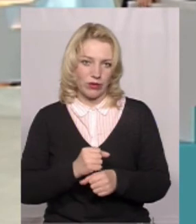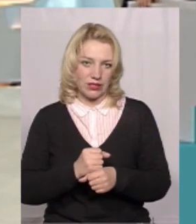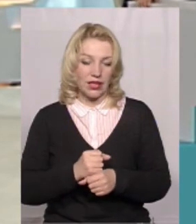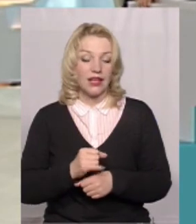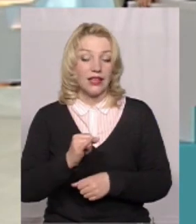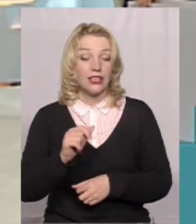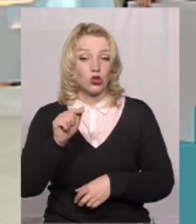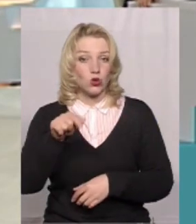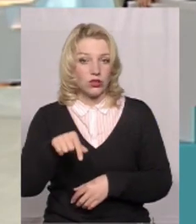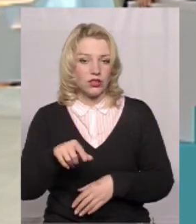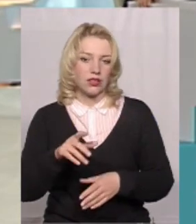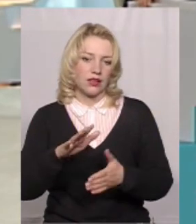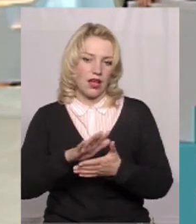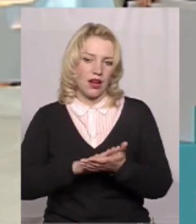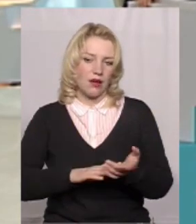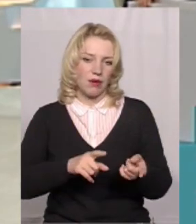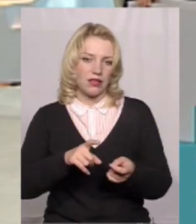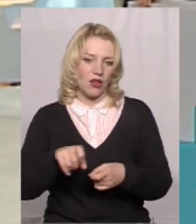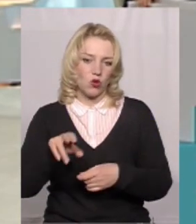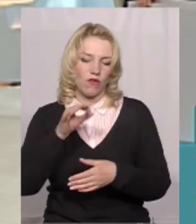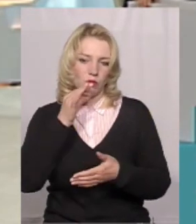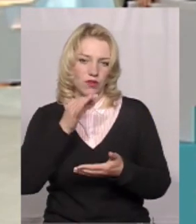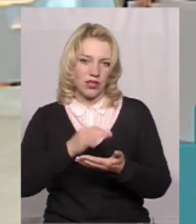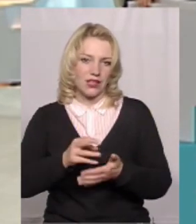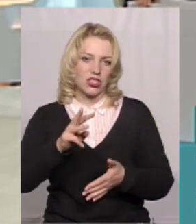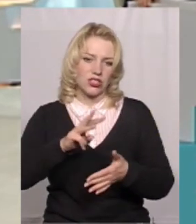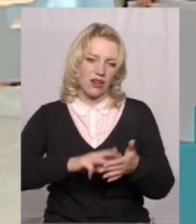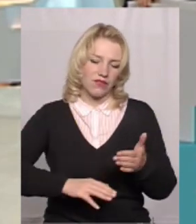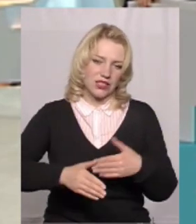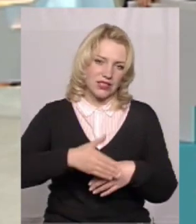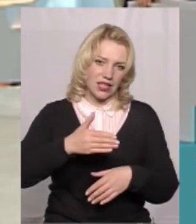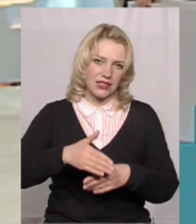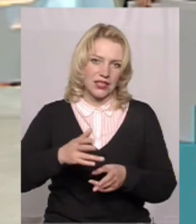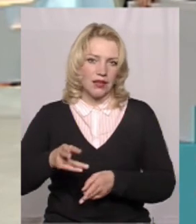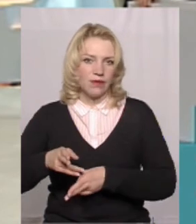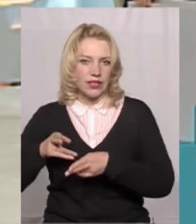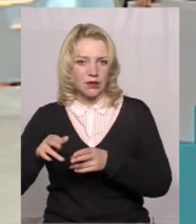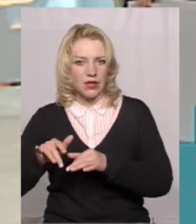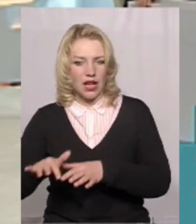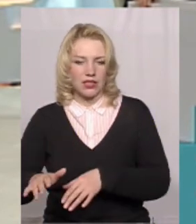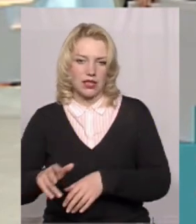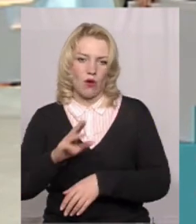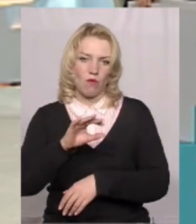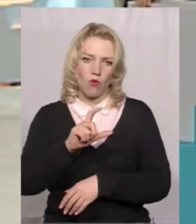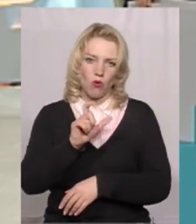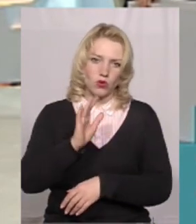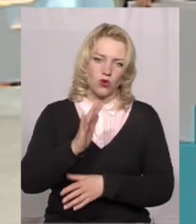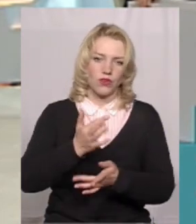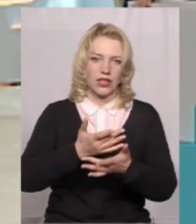тоді далі притягується до відповідальності штрафної санкції, кримінальні справи, позови і так далі.